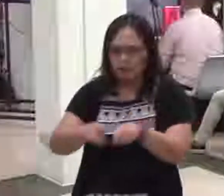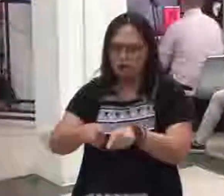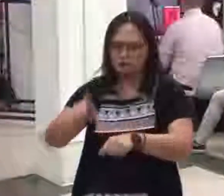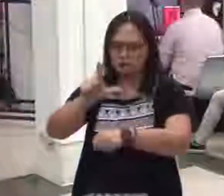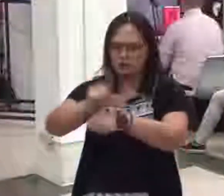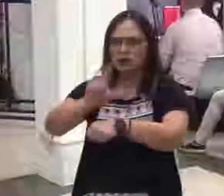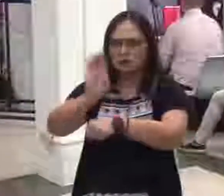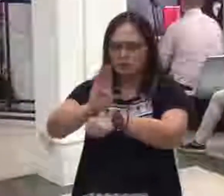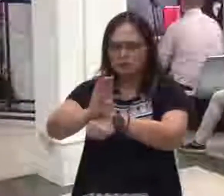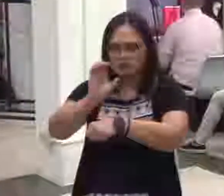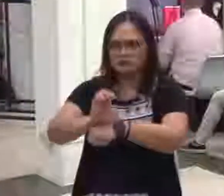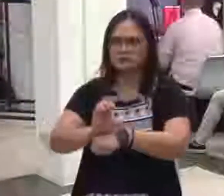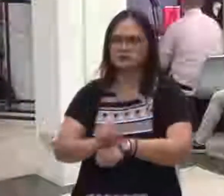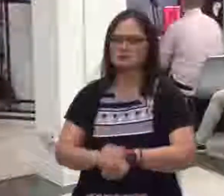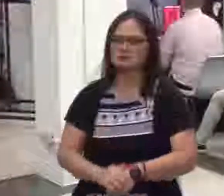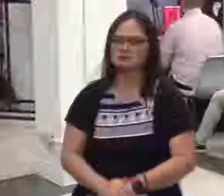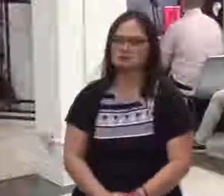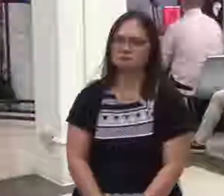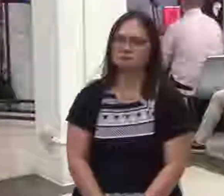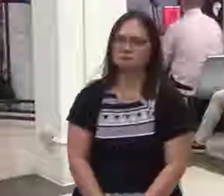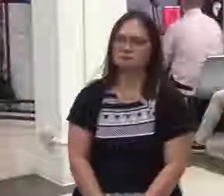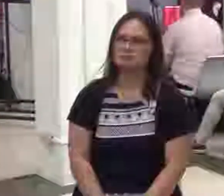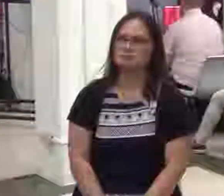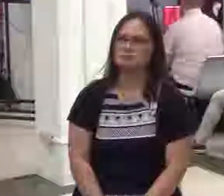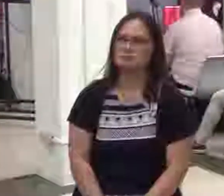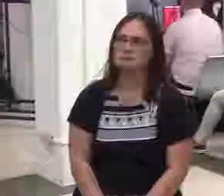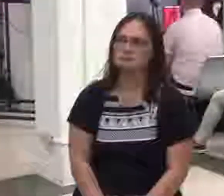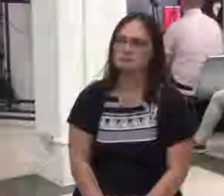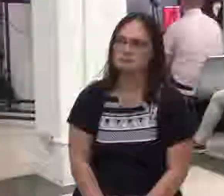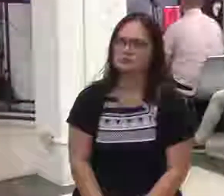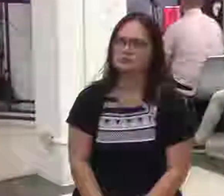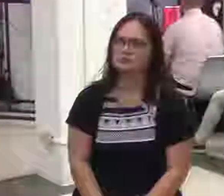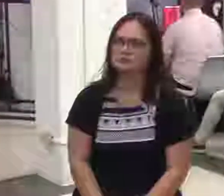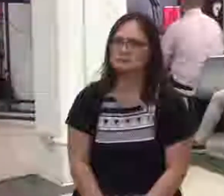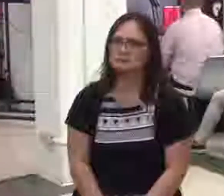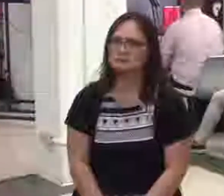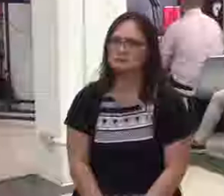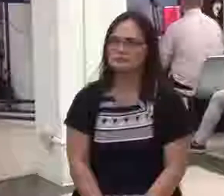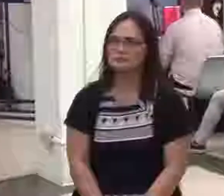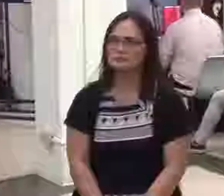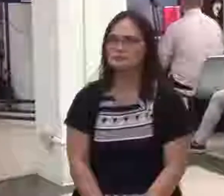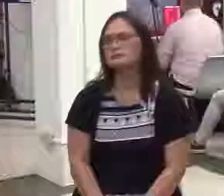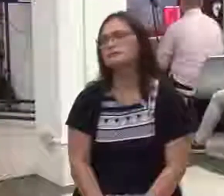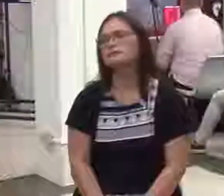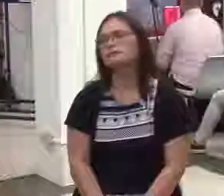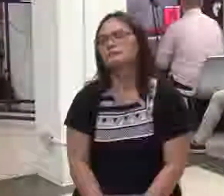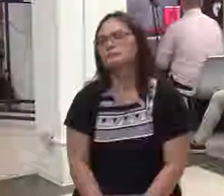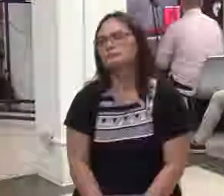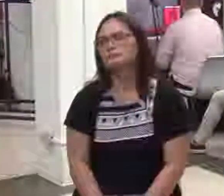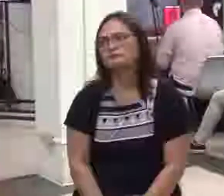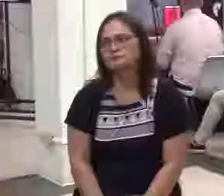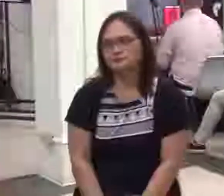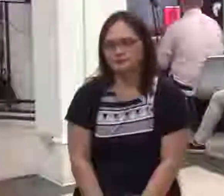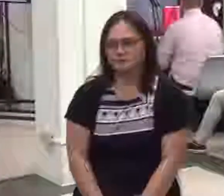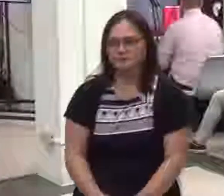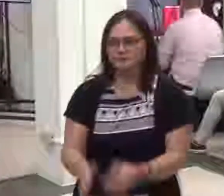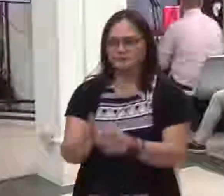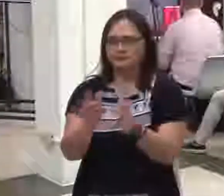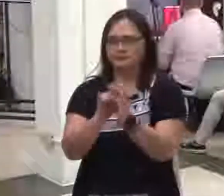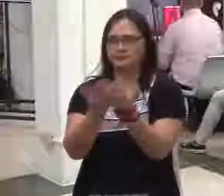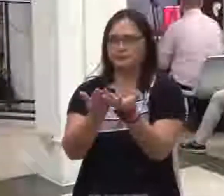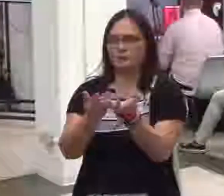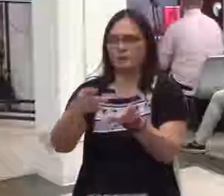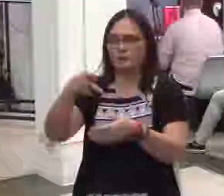ang gumagawang mapagyaman tayo ay ang ating Panginoon. Taglay natin yan. Kaya ang sabi ni Apostle Pablo yung ito,